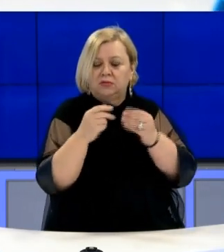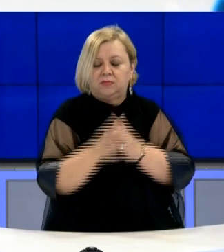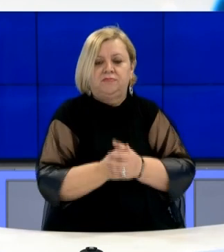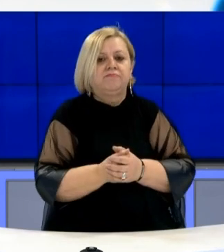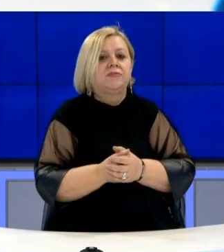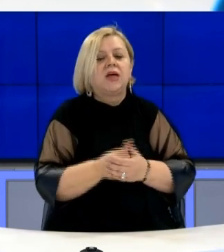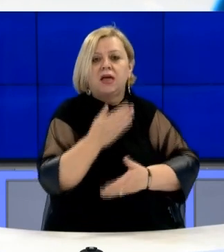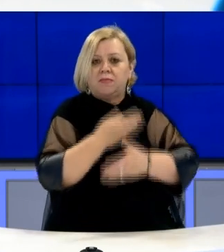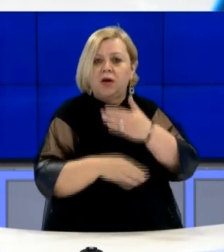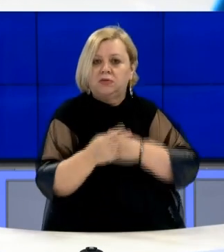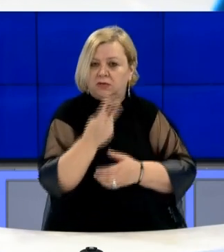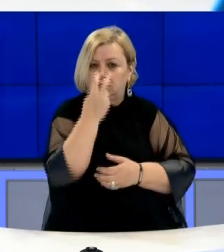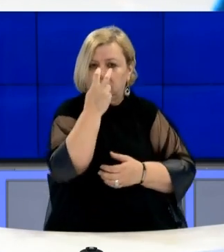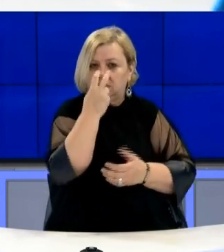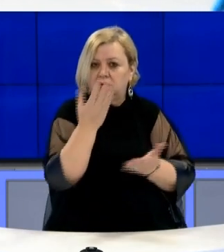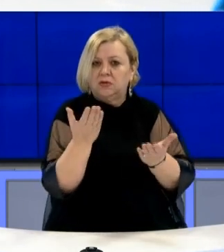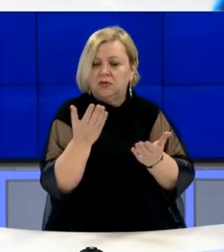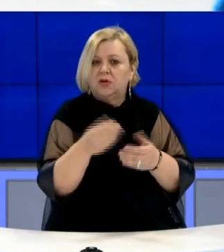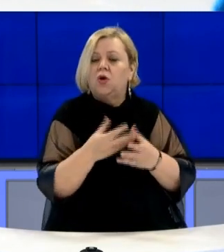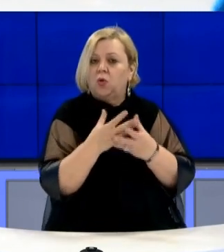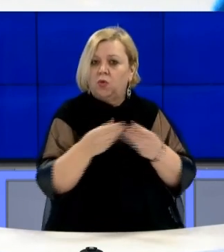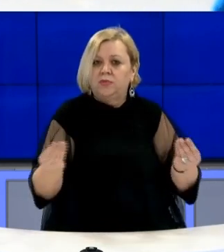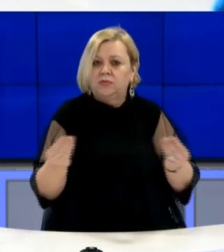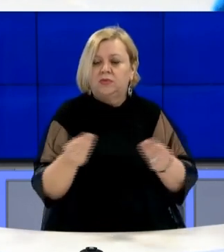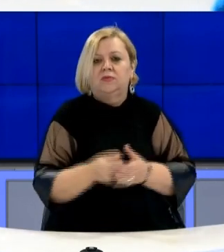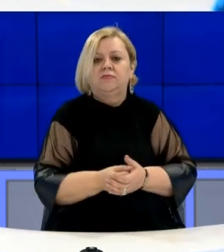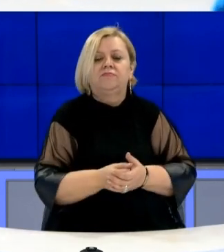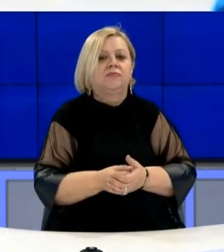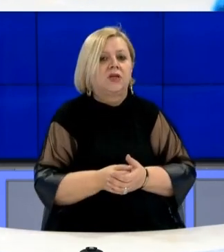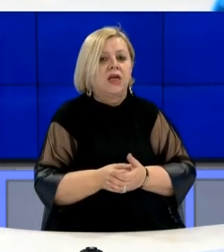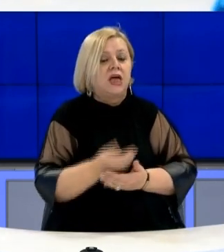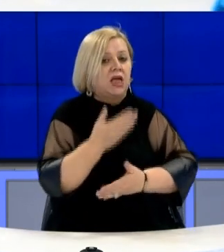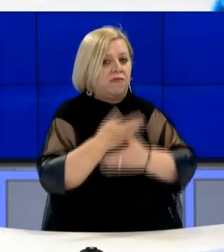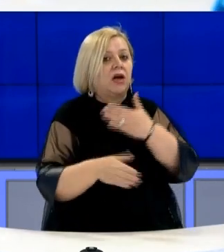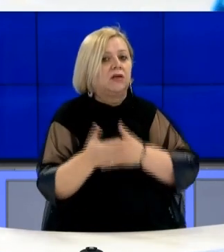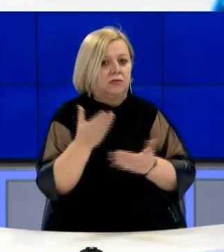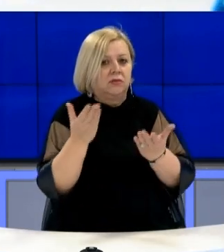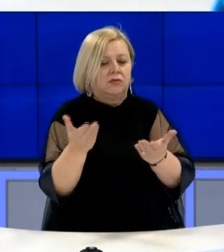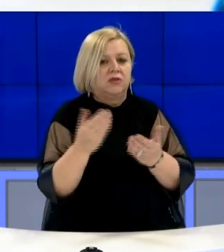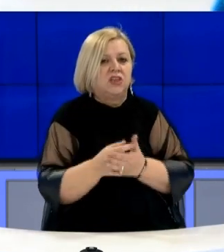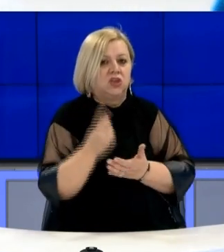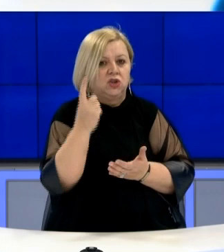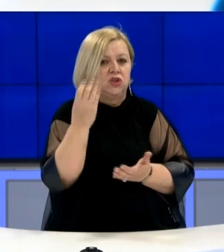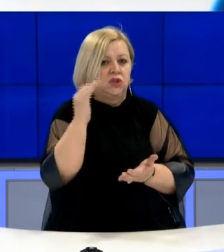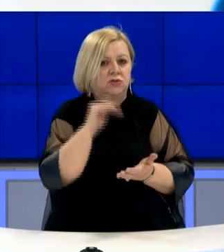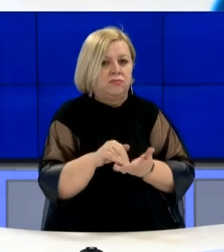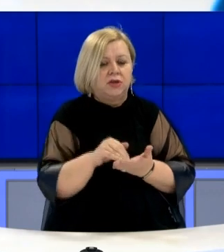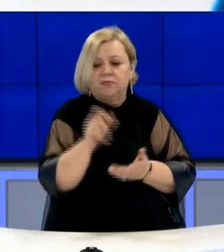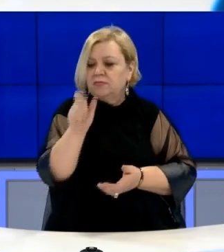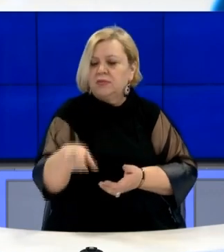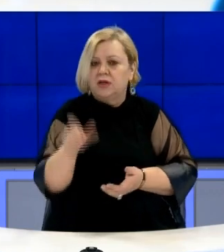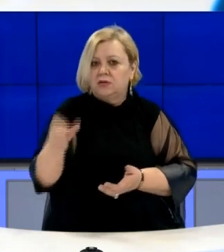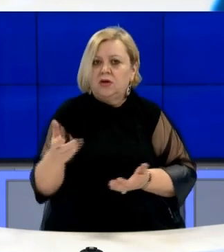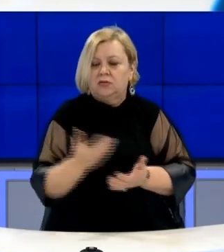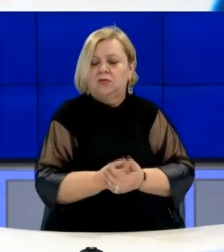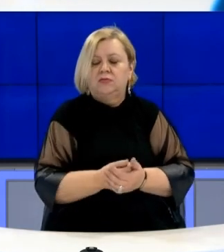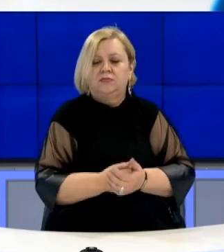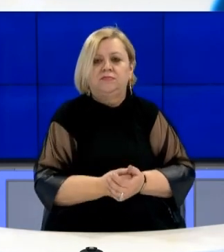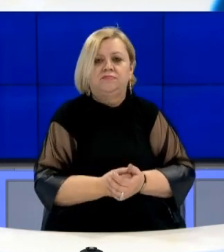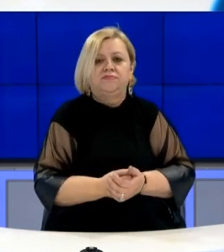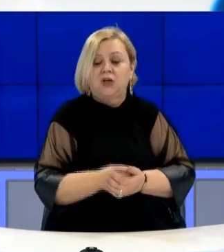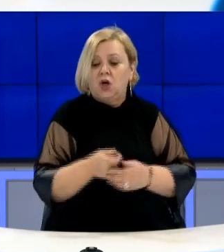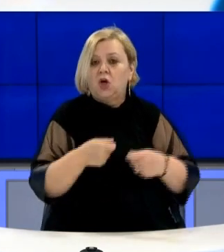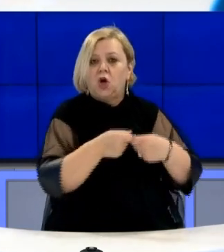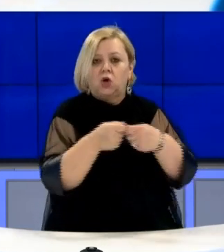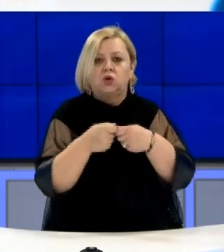humbër dy sytë dhe tash ka nevoj për dy proteza të syve. Invalit të i kemi mbi 100 persona që ka nevoj për proteza. Kjo